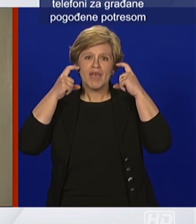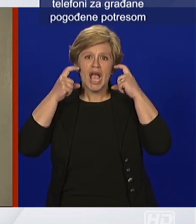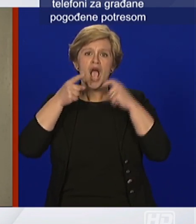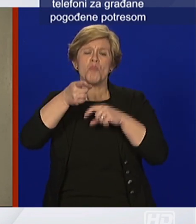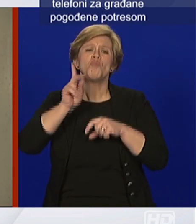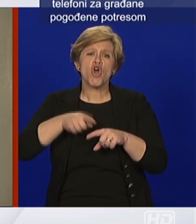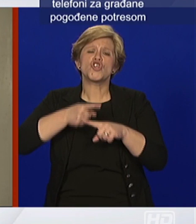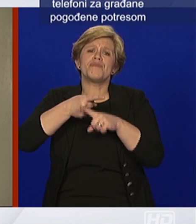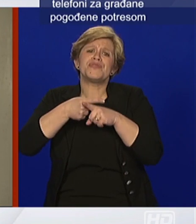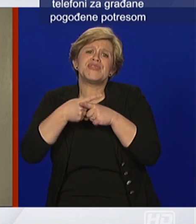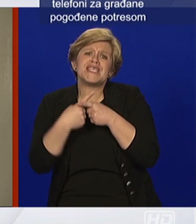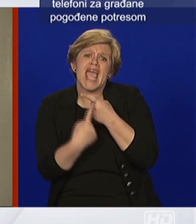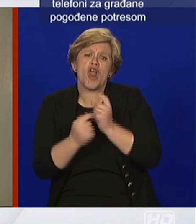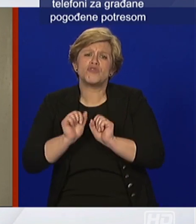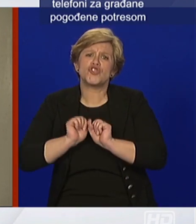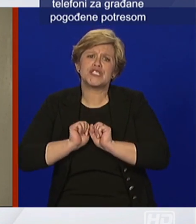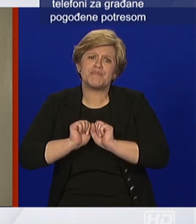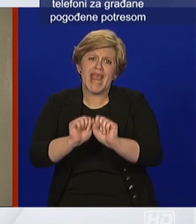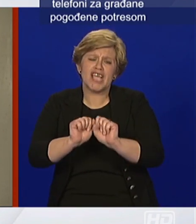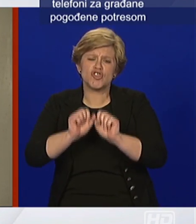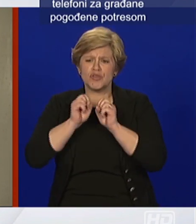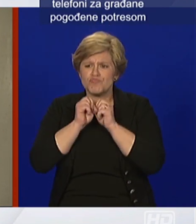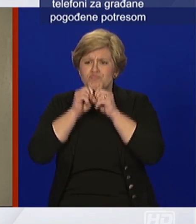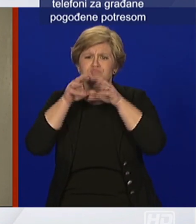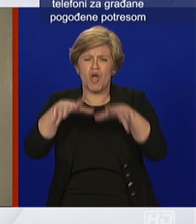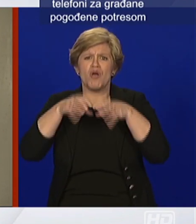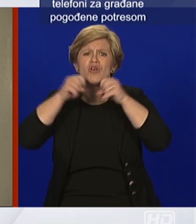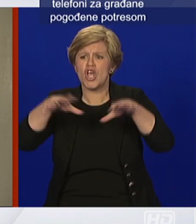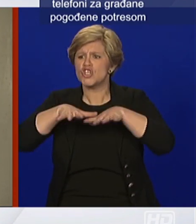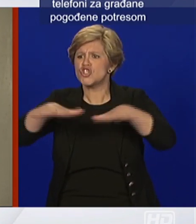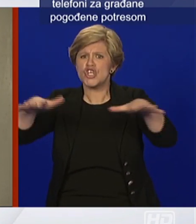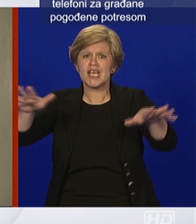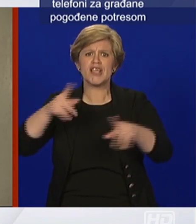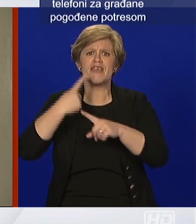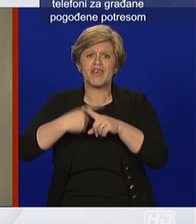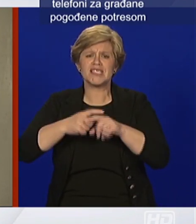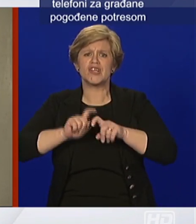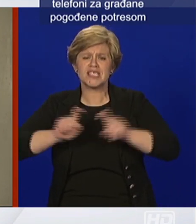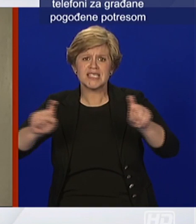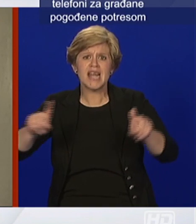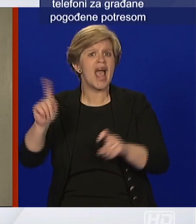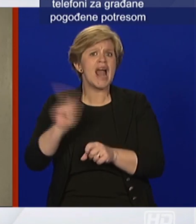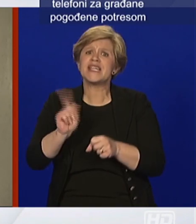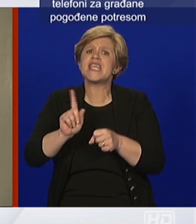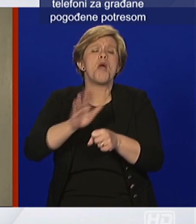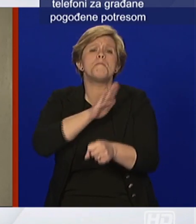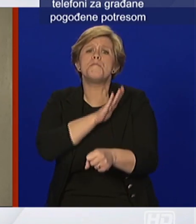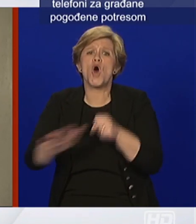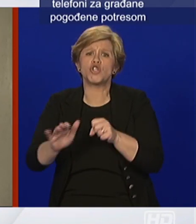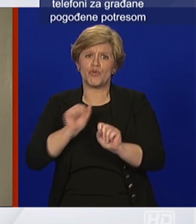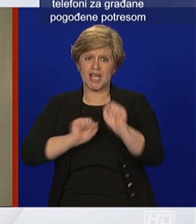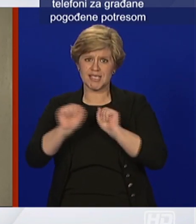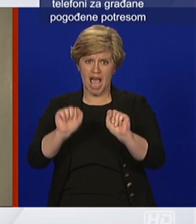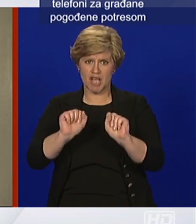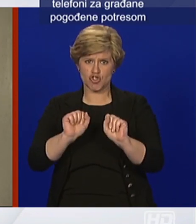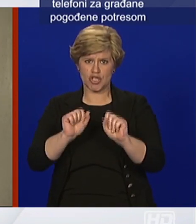aerosola koji nastaju govorom, kihanjem i kašljanjem, a vezano s prenošenjem drugih bolesti, dakle prehade, gripe i sl.